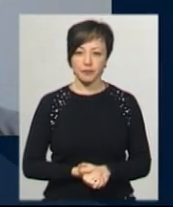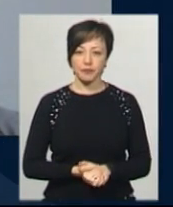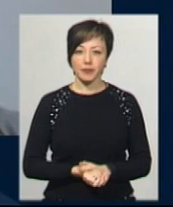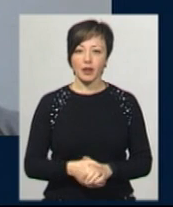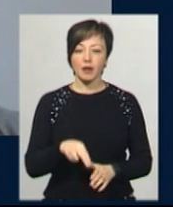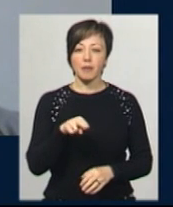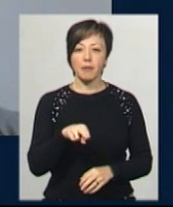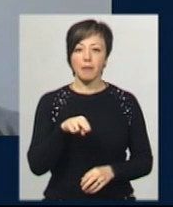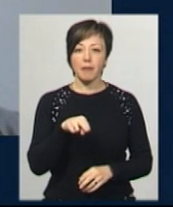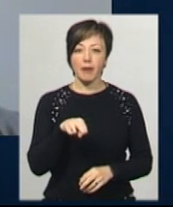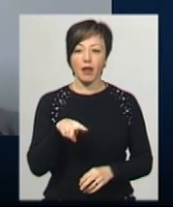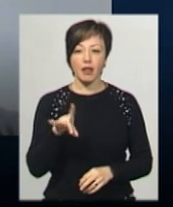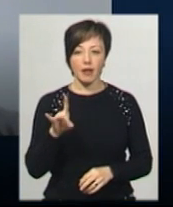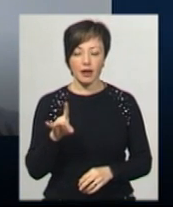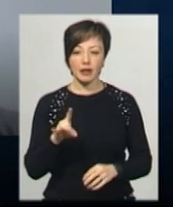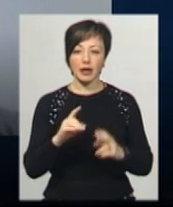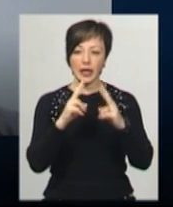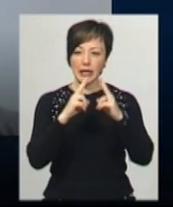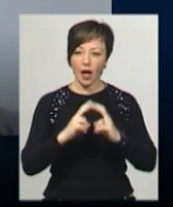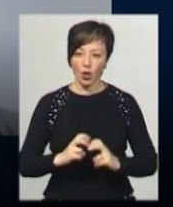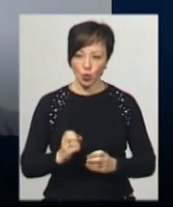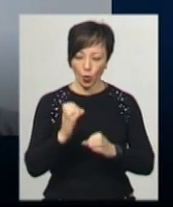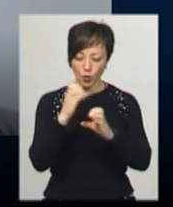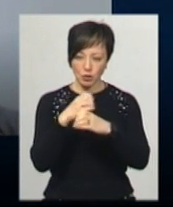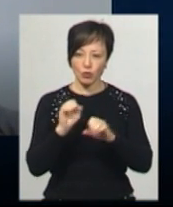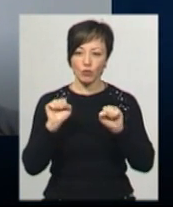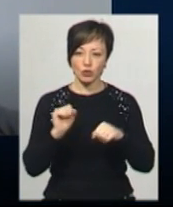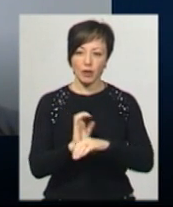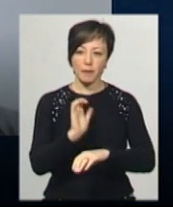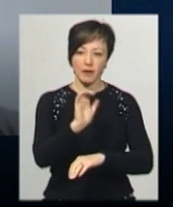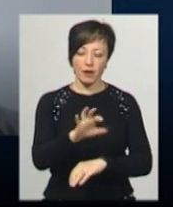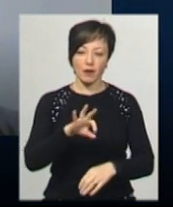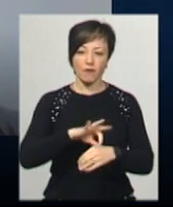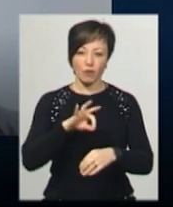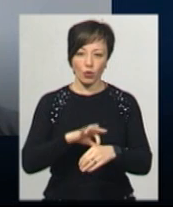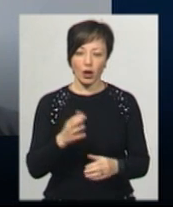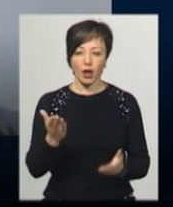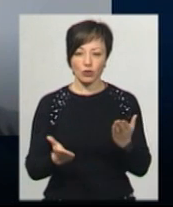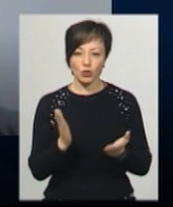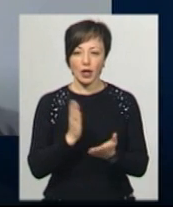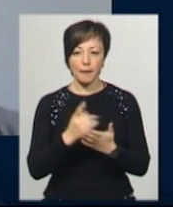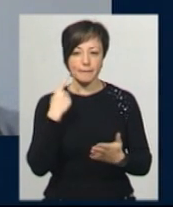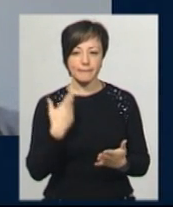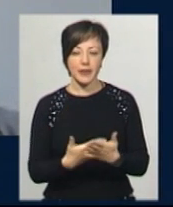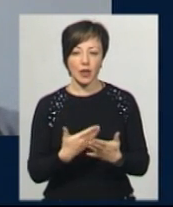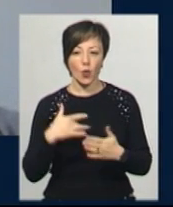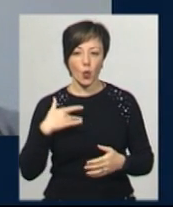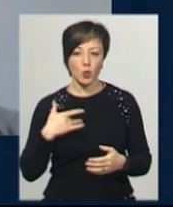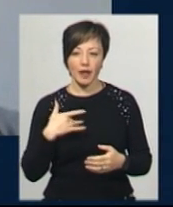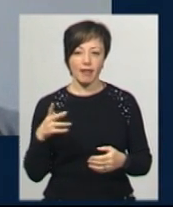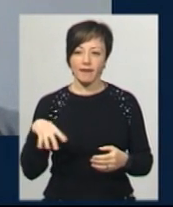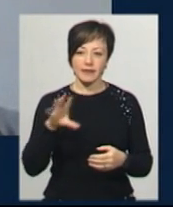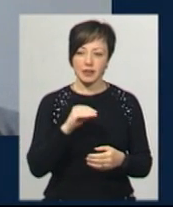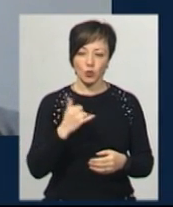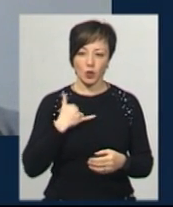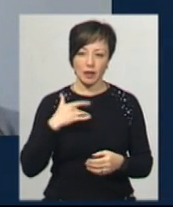ПЛР-діагностику вони теж можуть направляти хворих, якщо є підозра, це ж не всі підозри, тільки